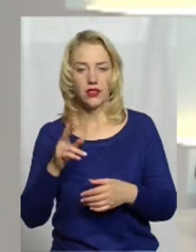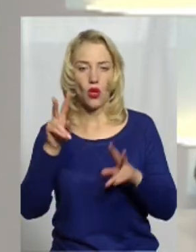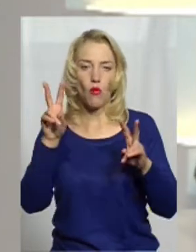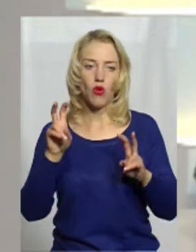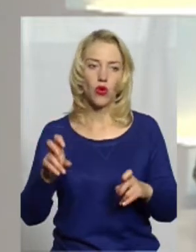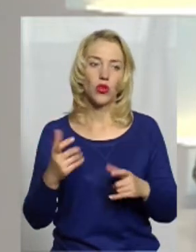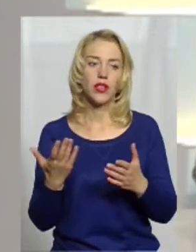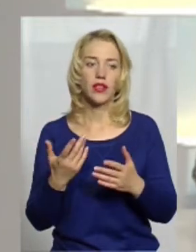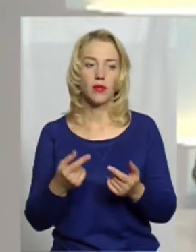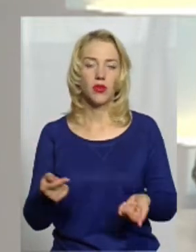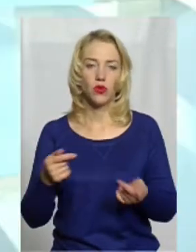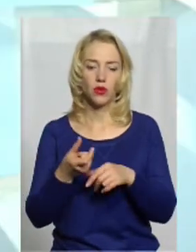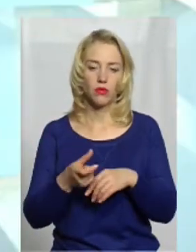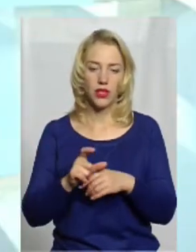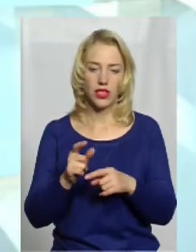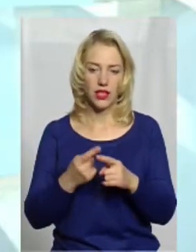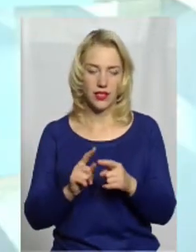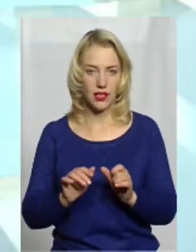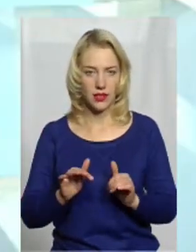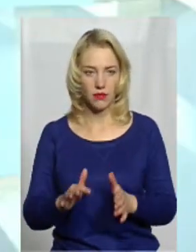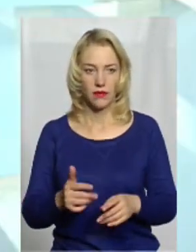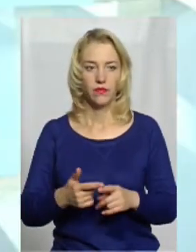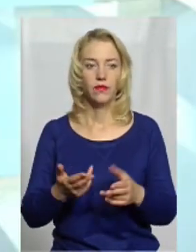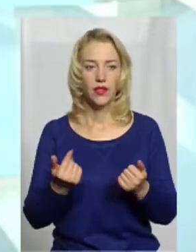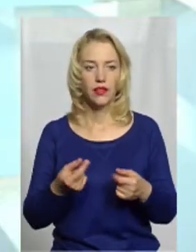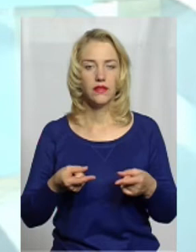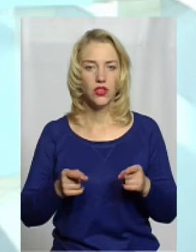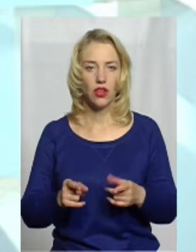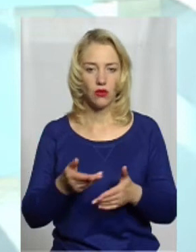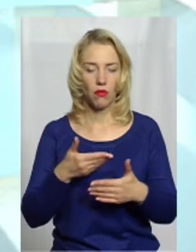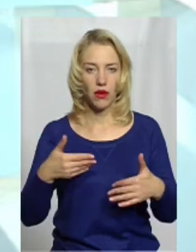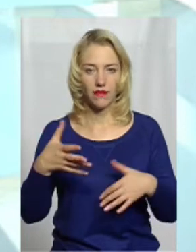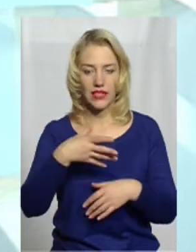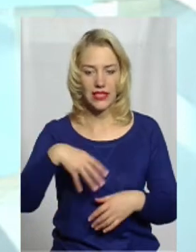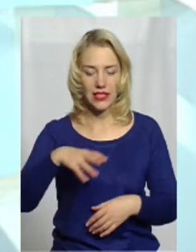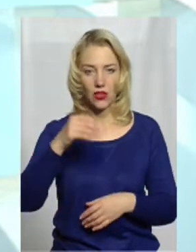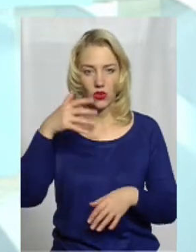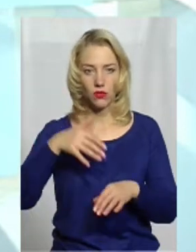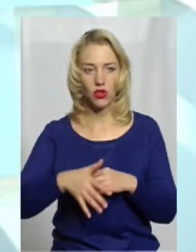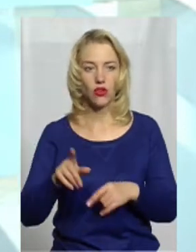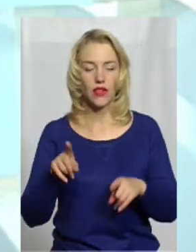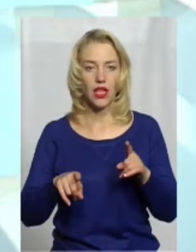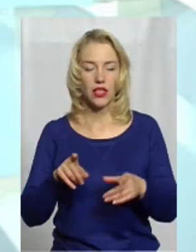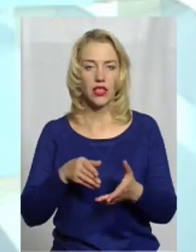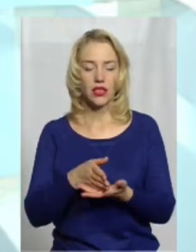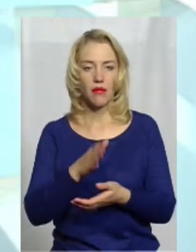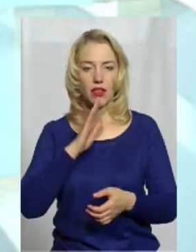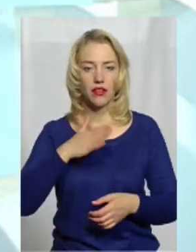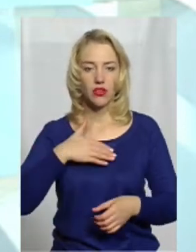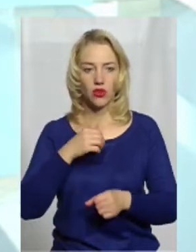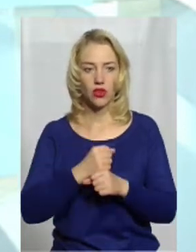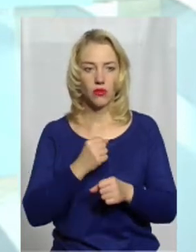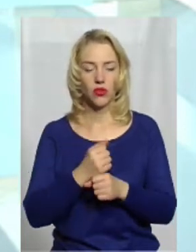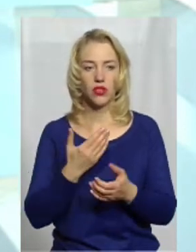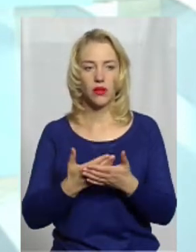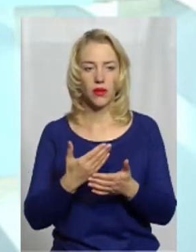особливої справи? Так, звичайно. Ми всі розуміємо, що в деяких напрямках нашої роботи, наприклад,